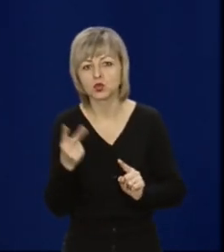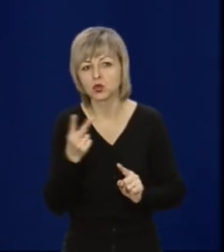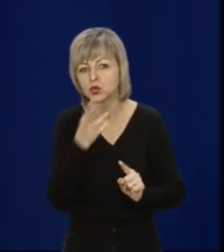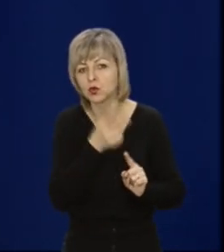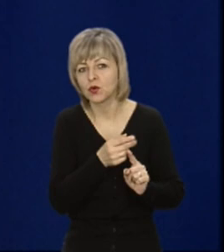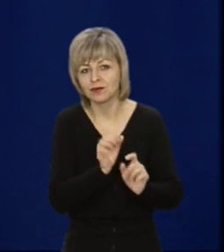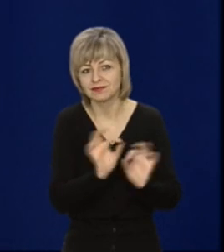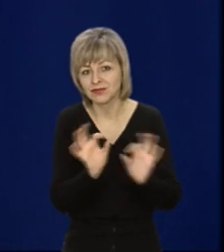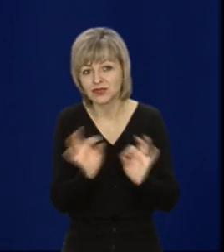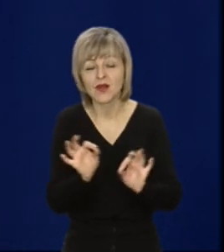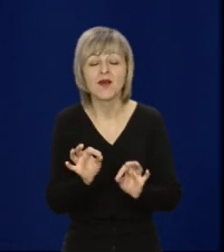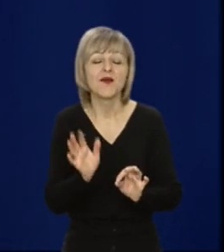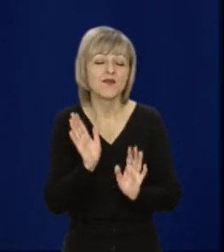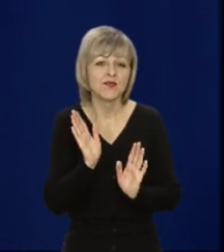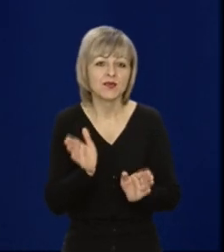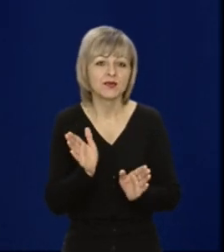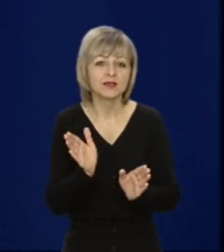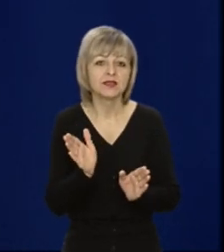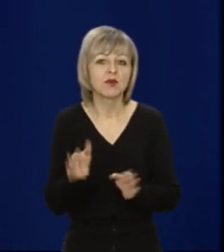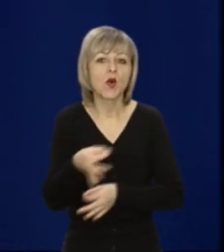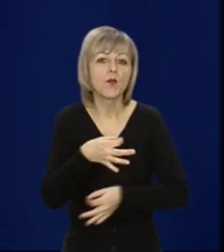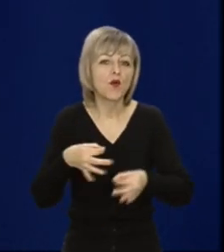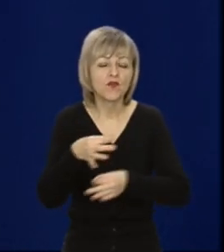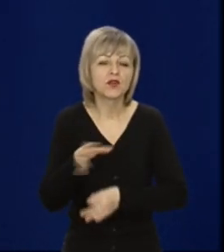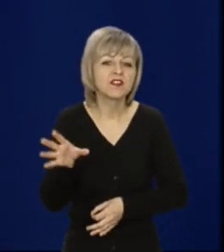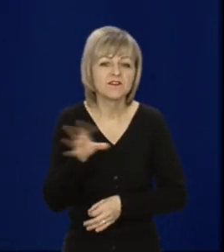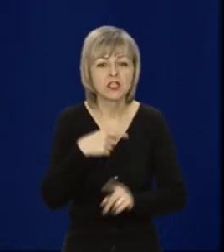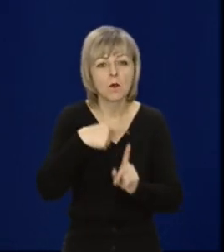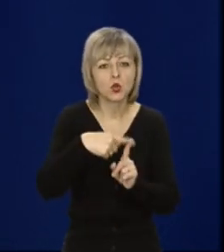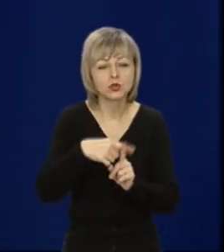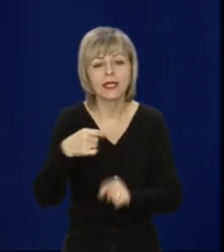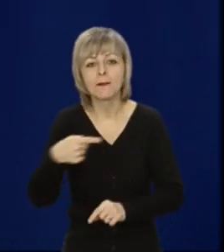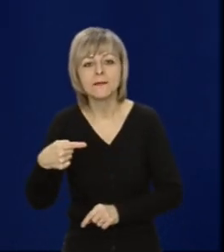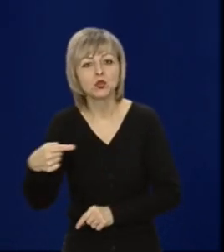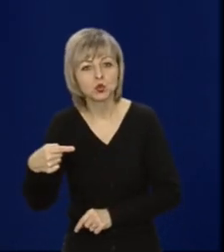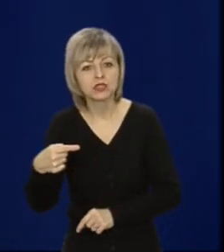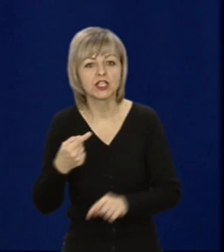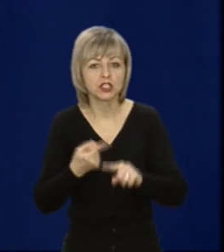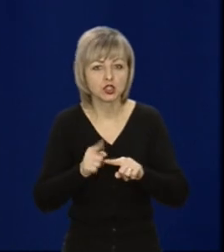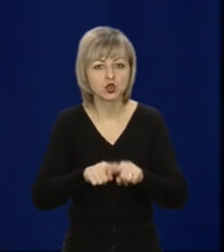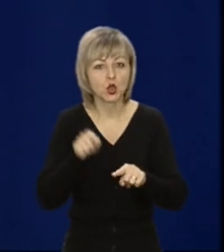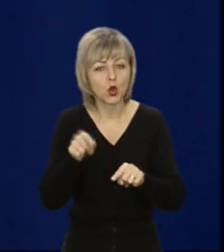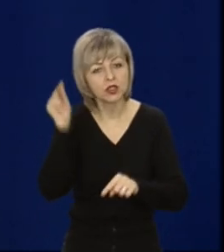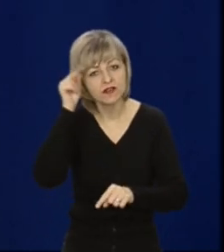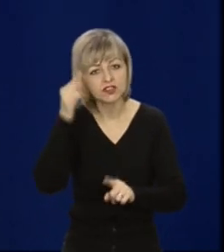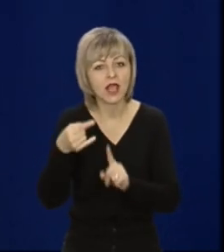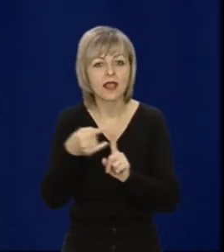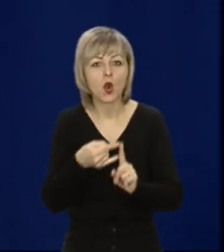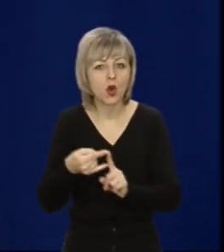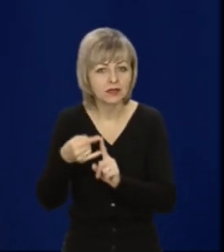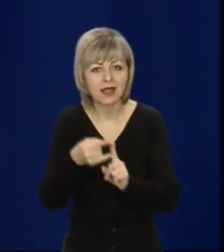боку телемарафону ми будемо, власне, обговорювати усі плюси і мінуси цього навчання онлайн.